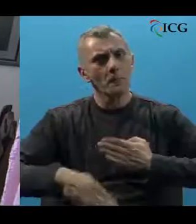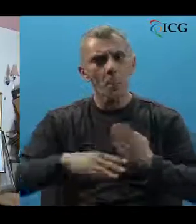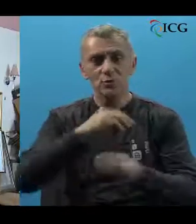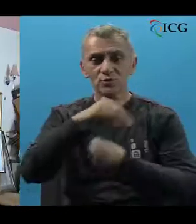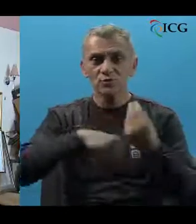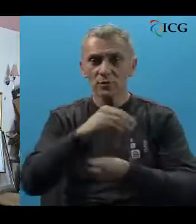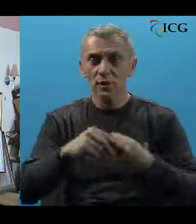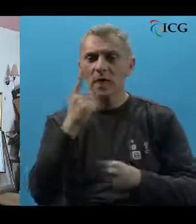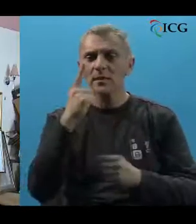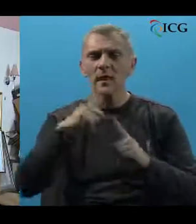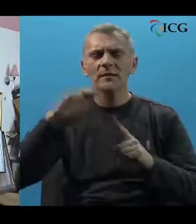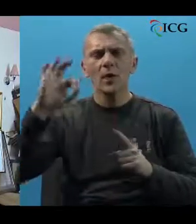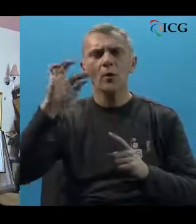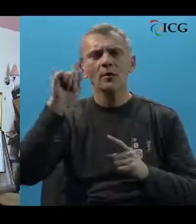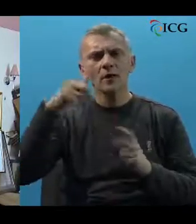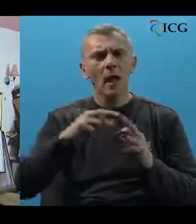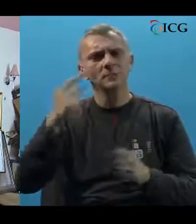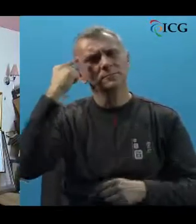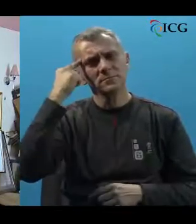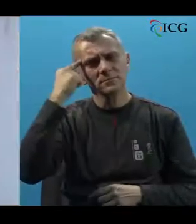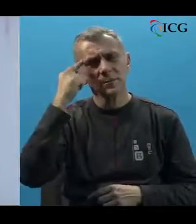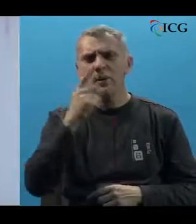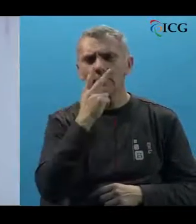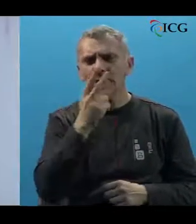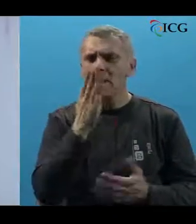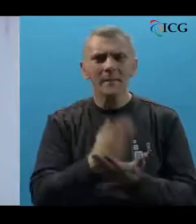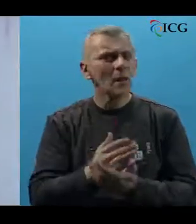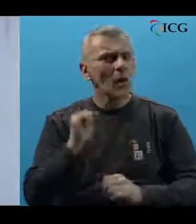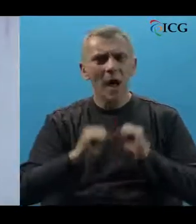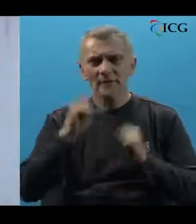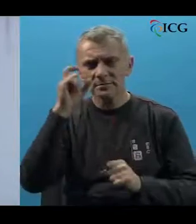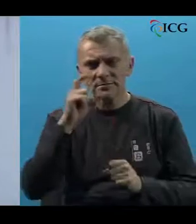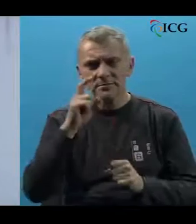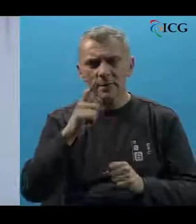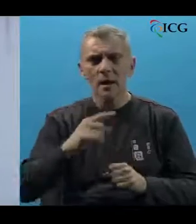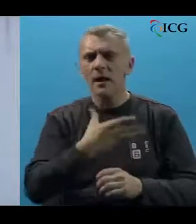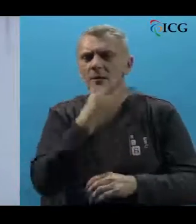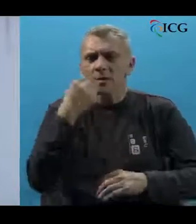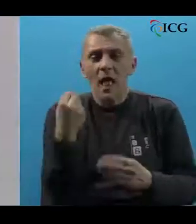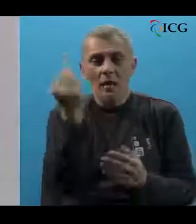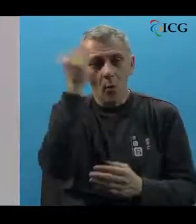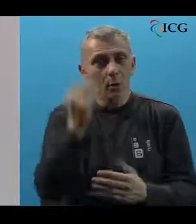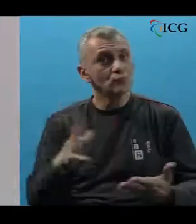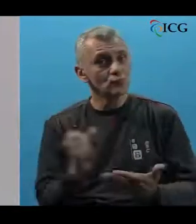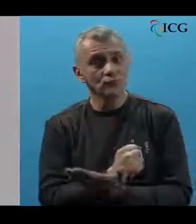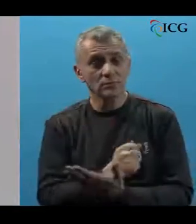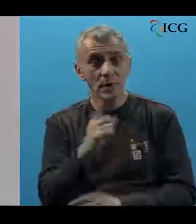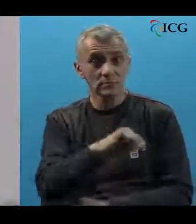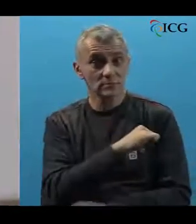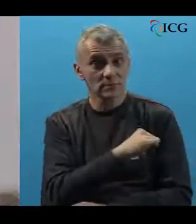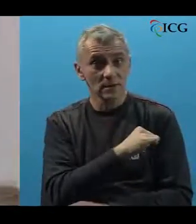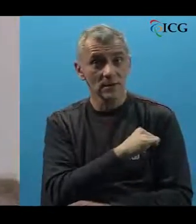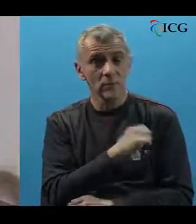Nermina je, jer ni teoretski niz postojale pretpostavke da je vidjela bilo kakvu sliku, ovladala tajnama ove umjetnosti. Zanimljivo,